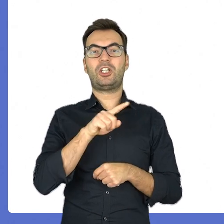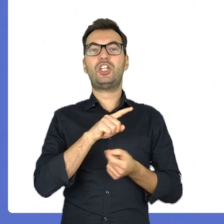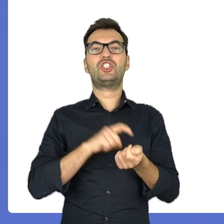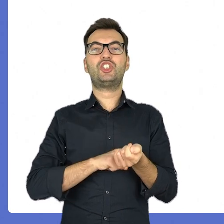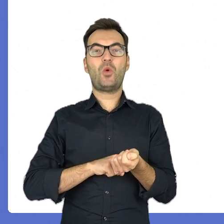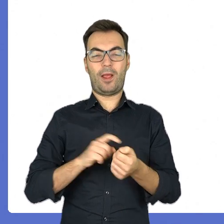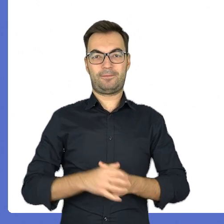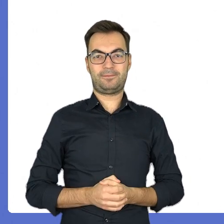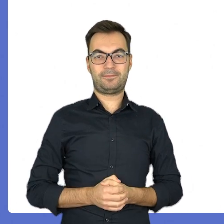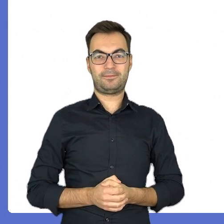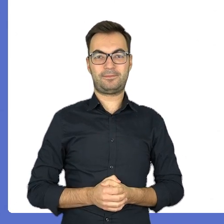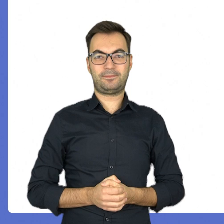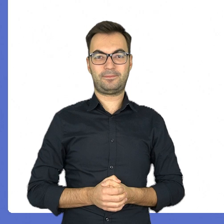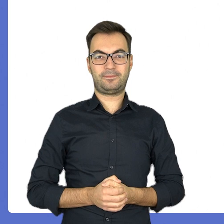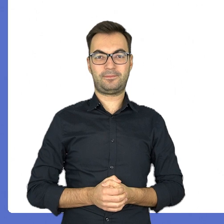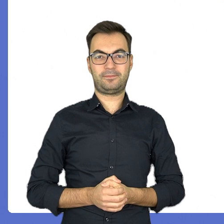serca, to żyły.